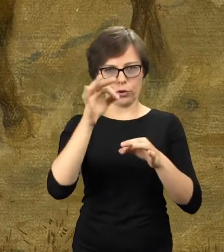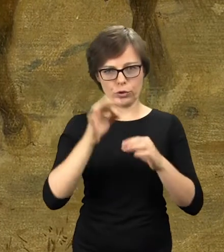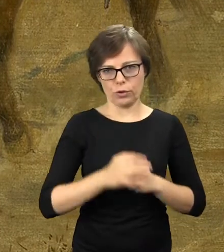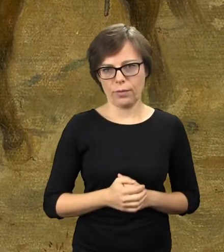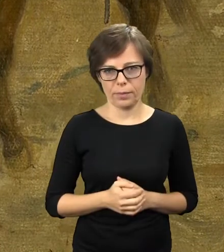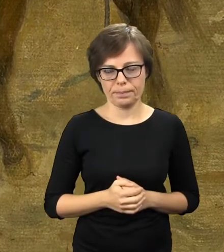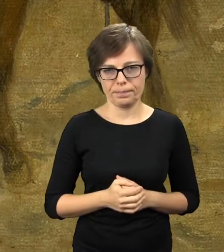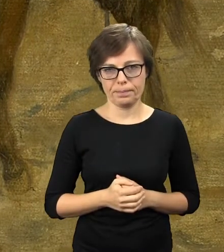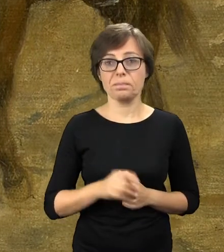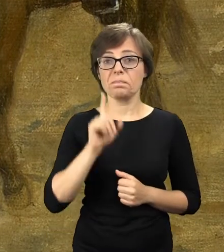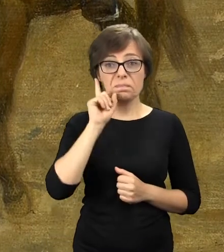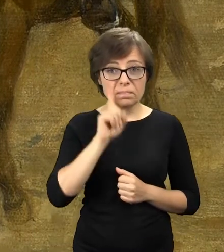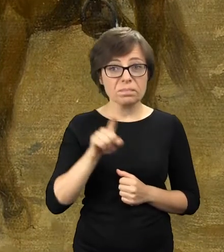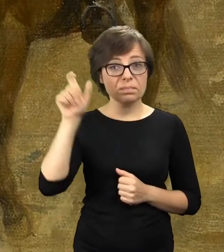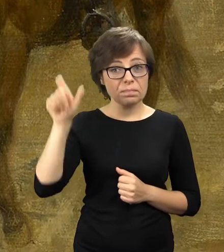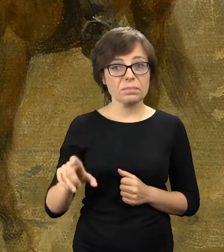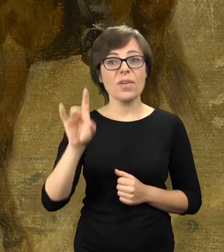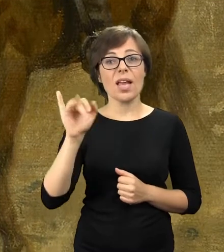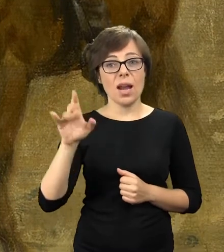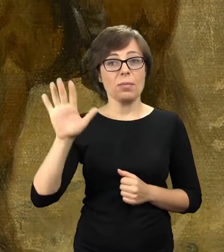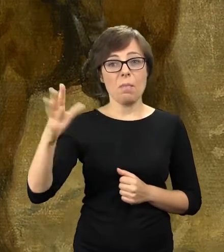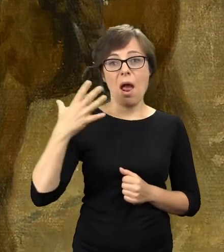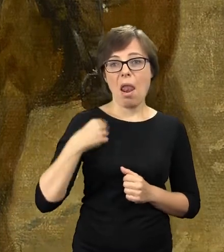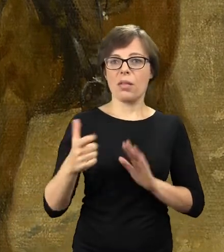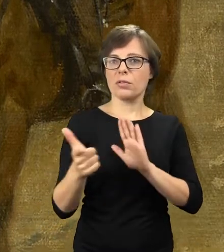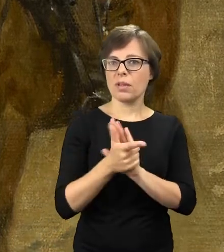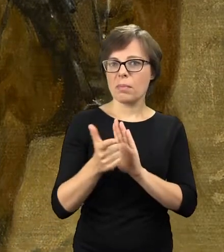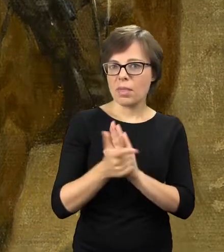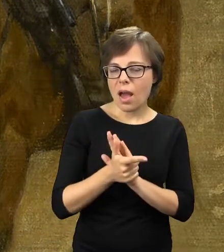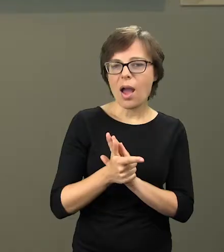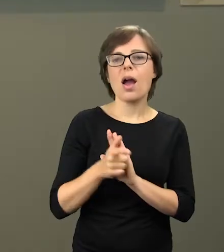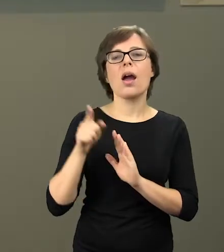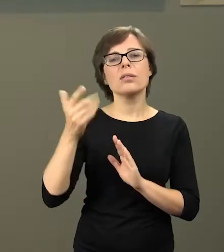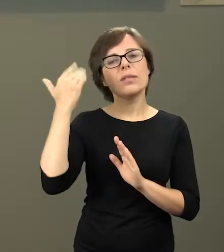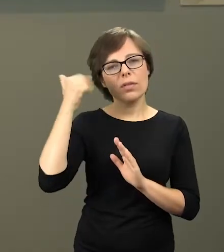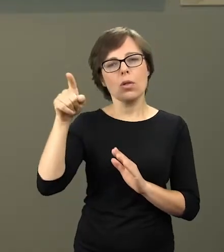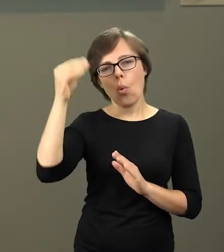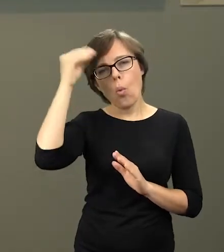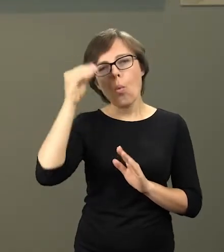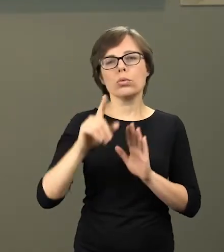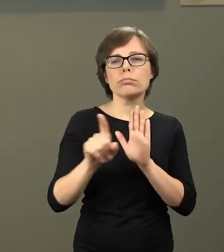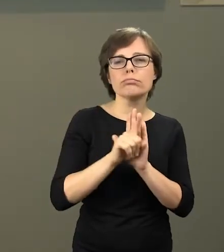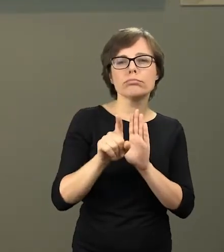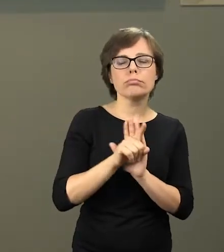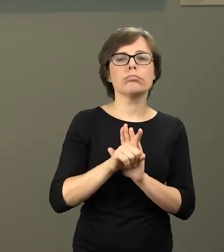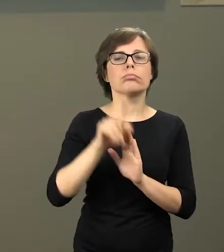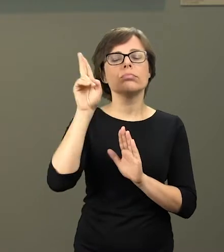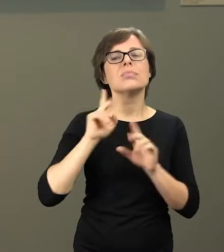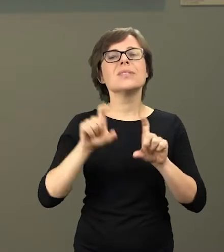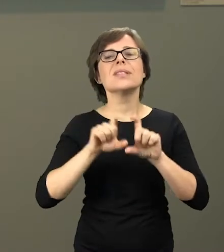styczniowego, w którym zresztą Maksymilian Gierymski jako siedemnastolatek, wówczas uczeń